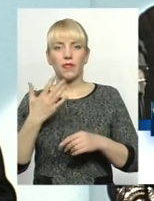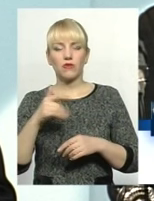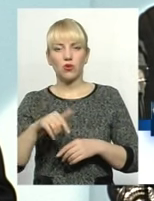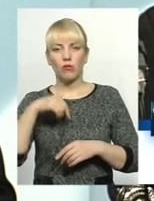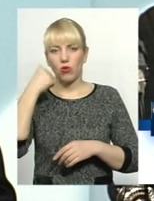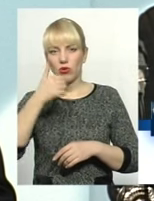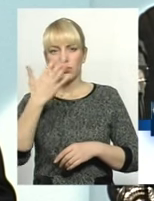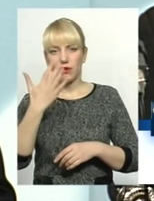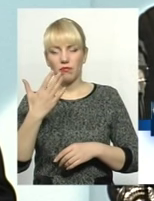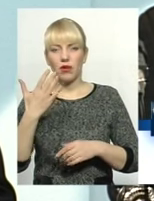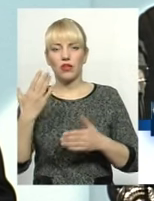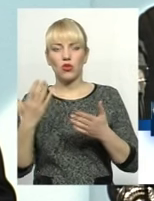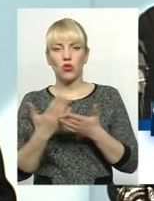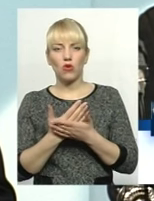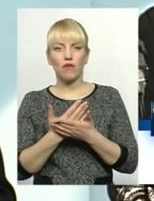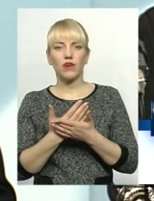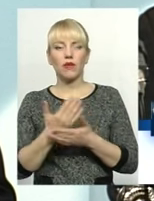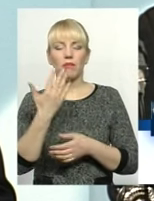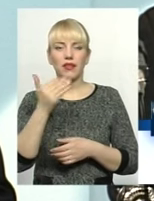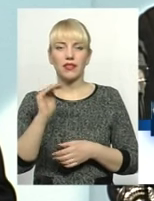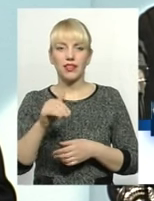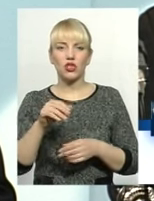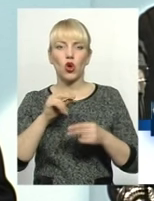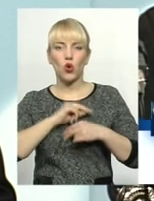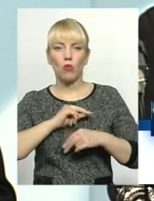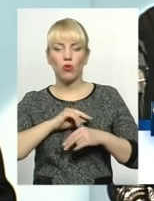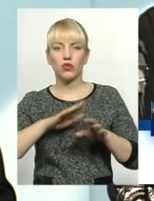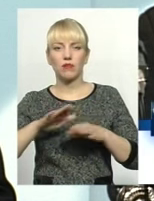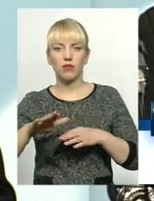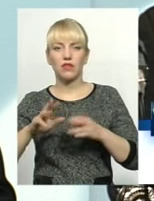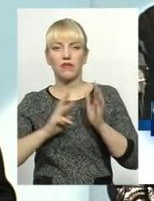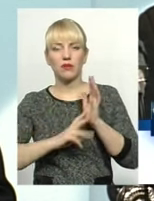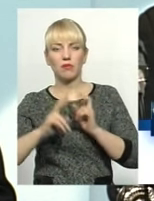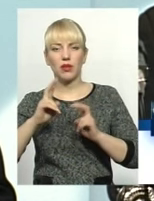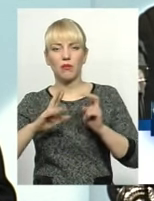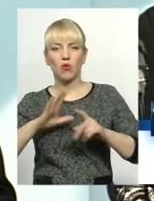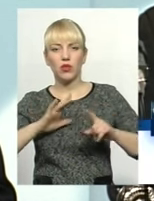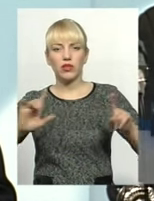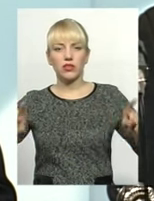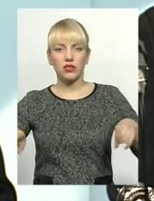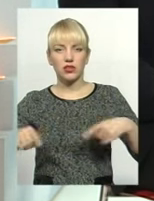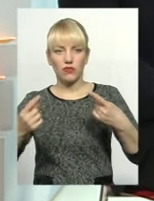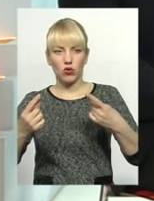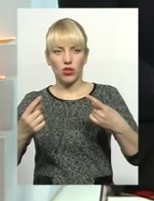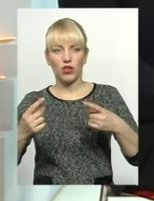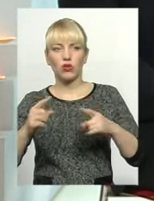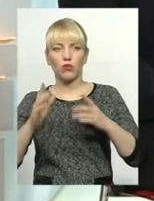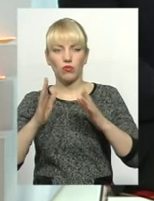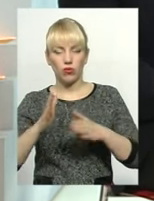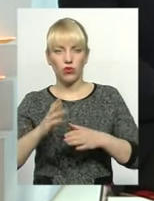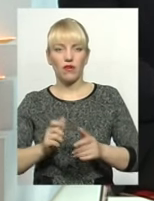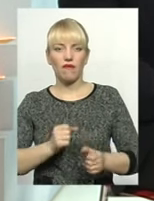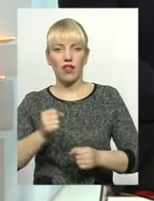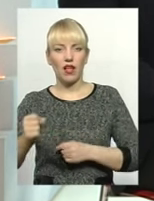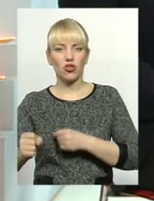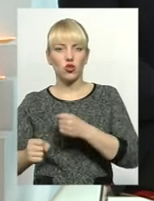тисяч нових робочих місць в 80 підприємствах України були створені. Тому-то вони будуть влаштовуватись